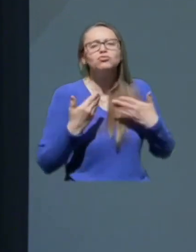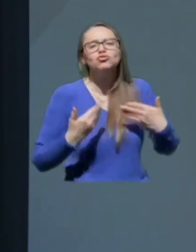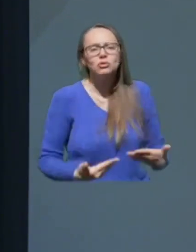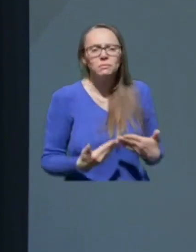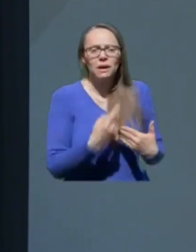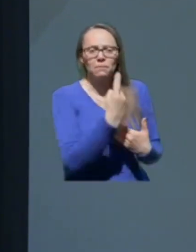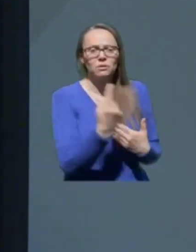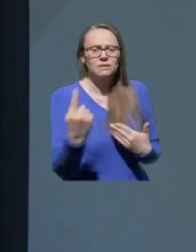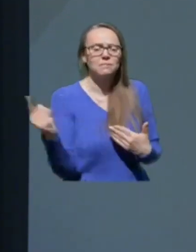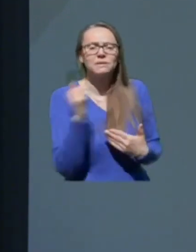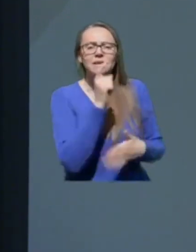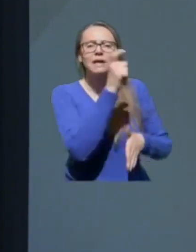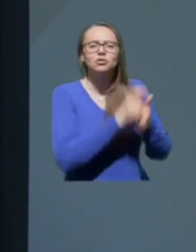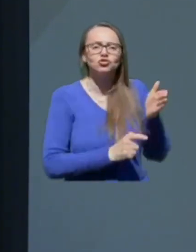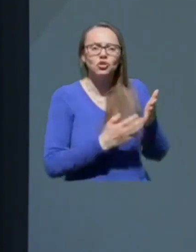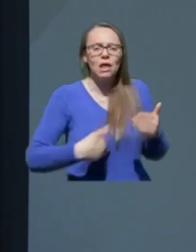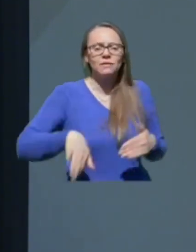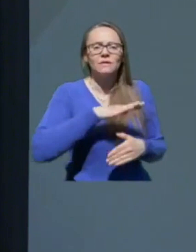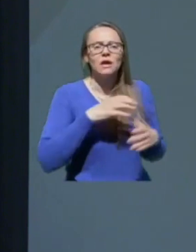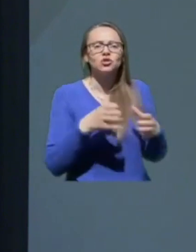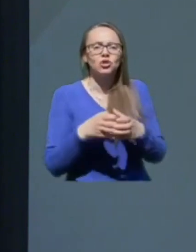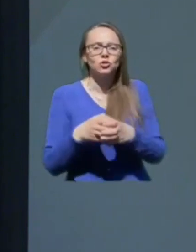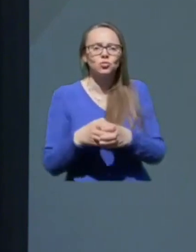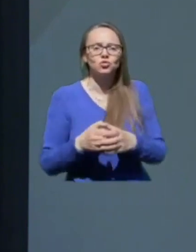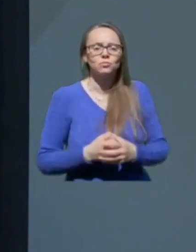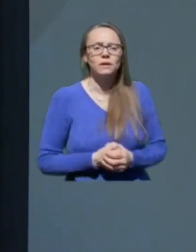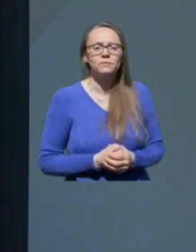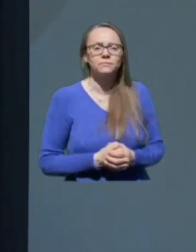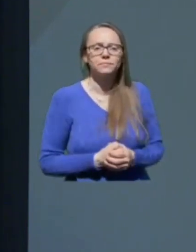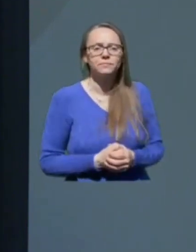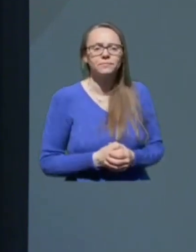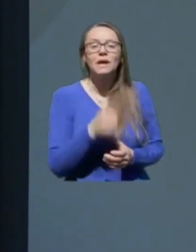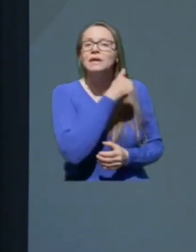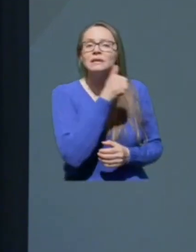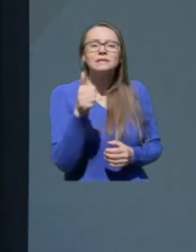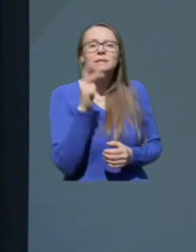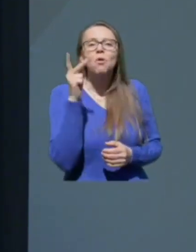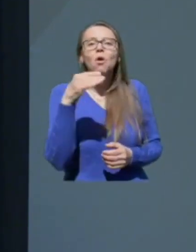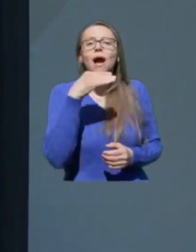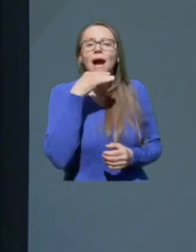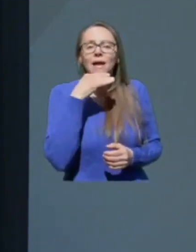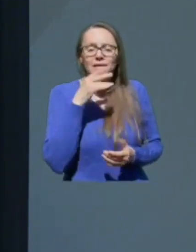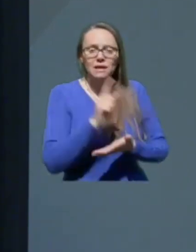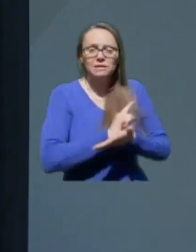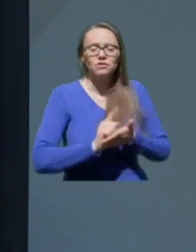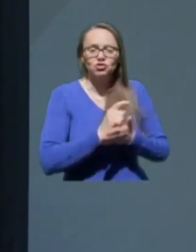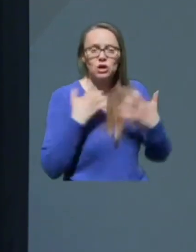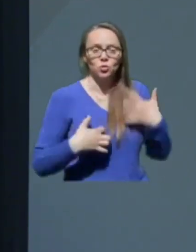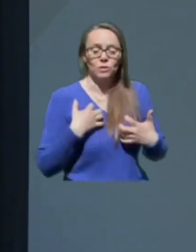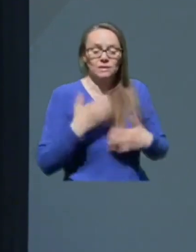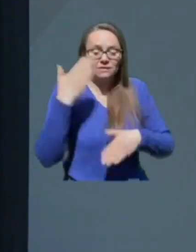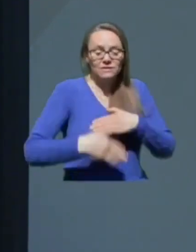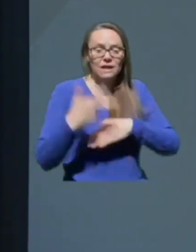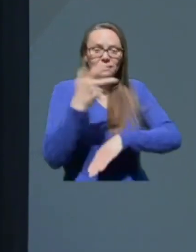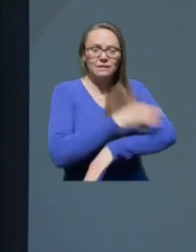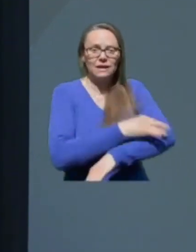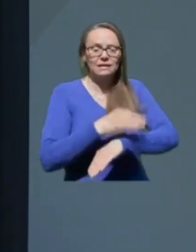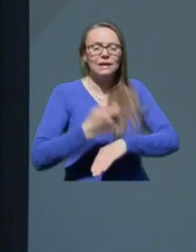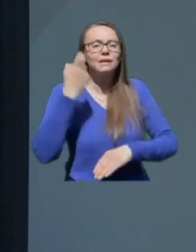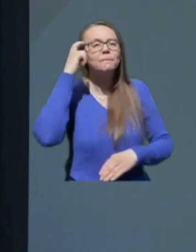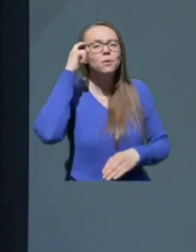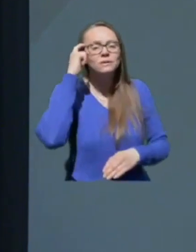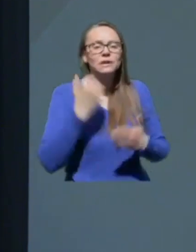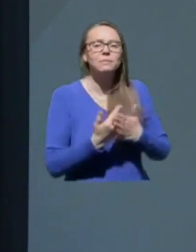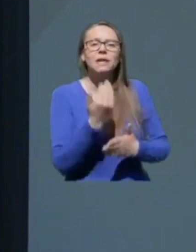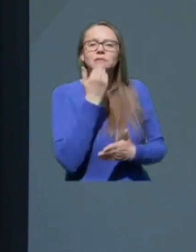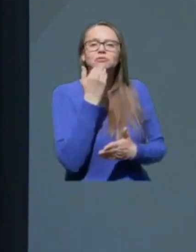in člane naše družbe. Samo Caritas je v času krize v zadnjih treh tednih oskrbila skoraj